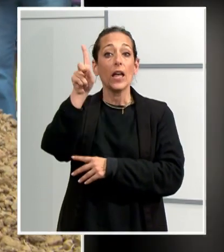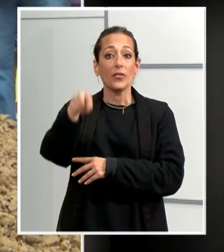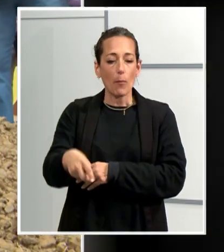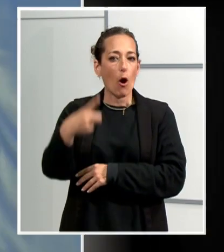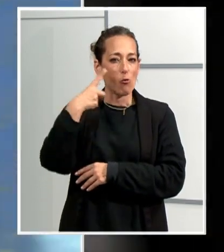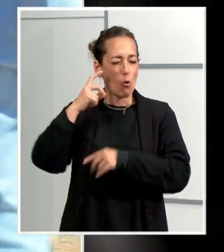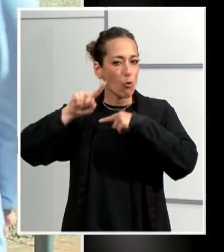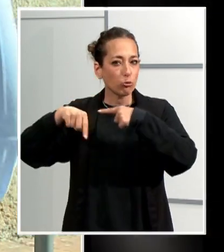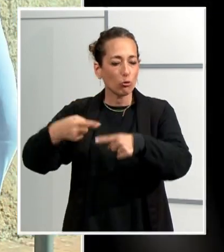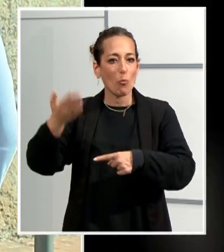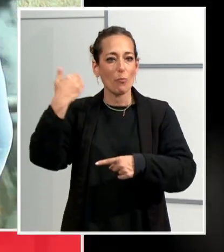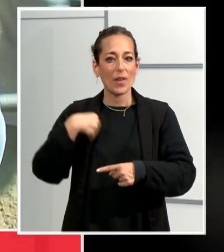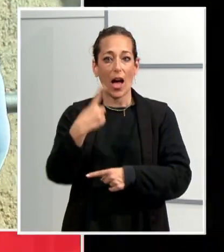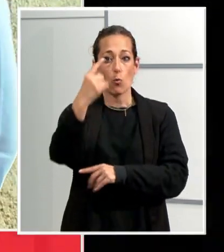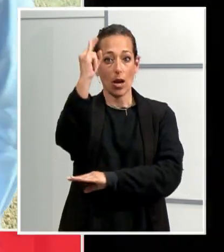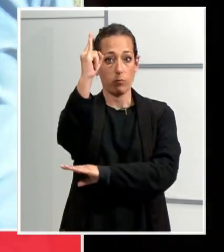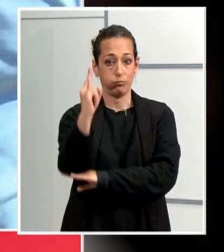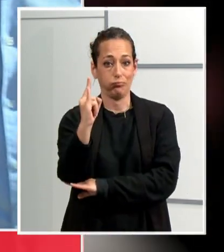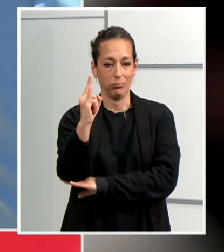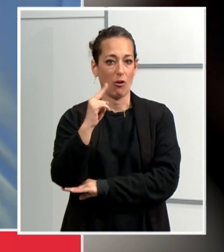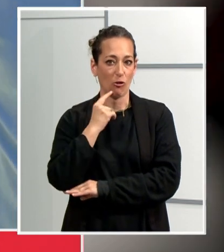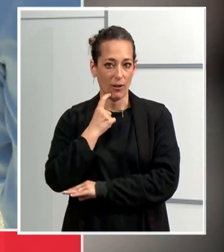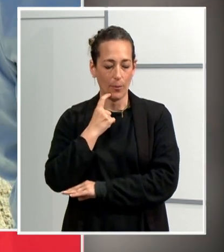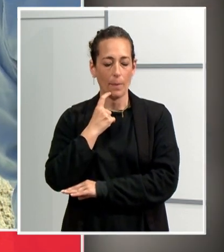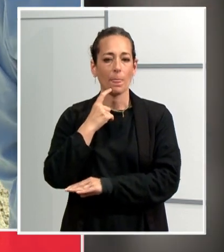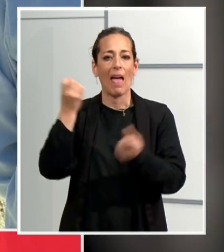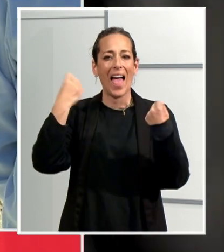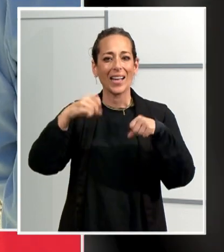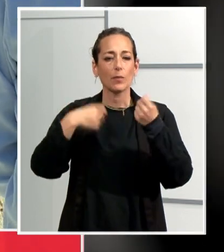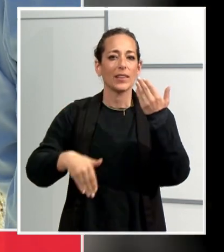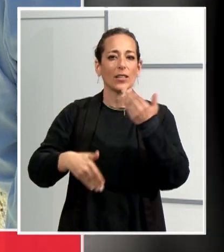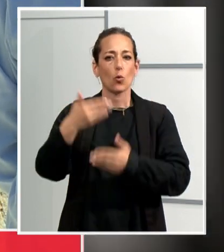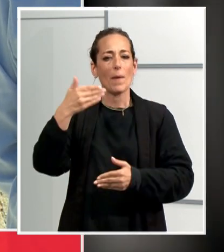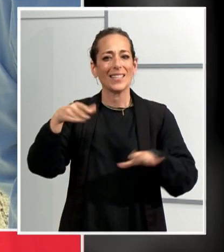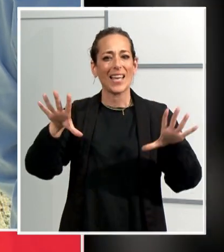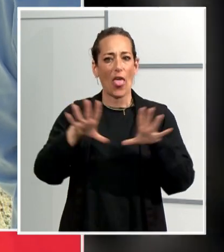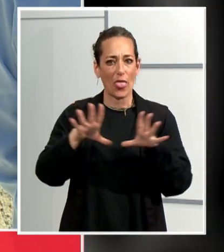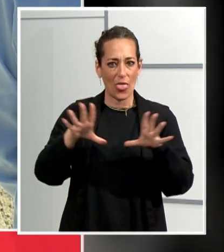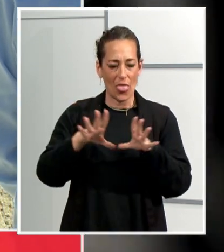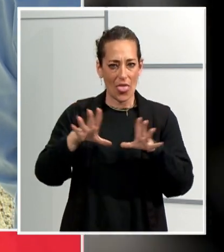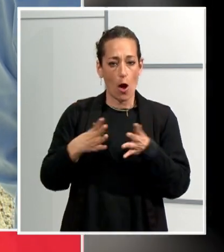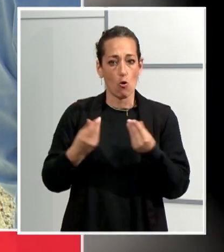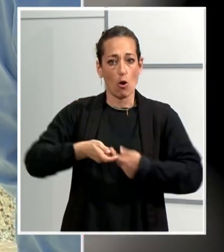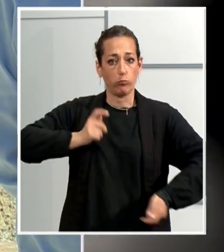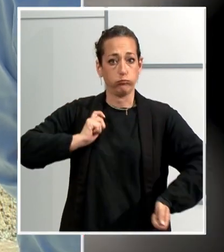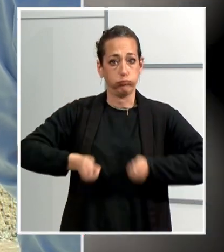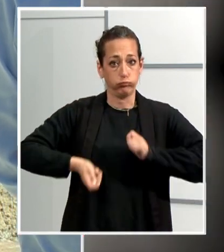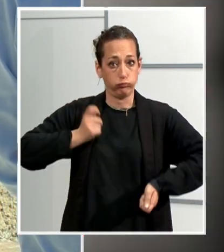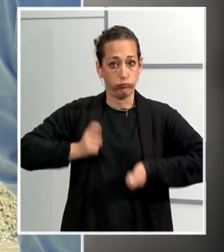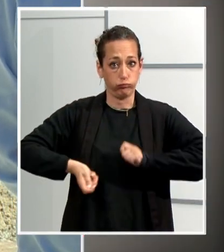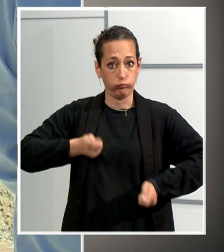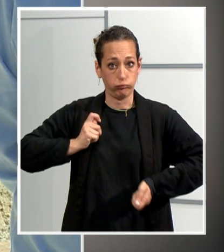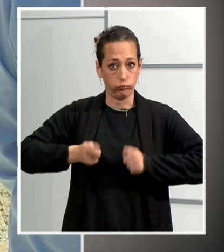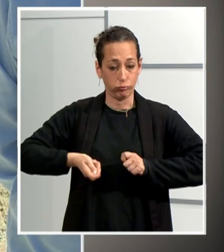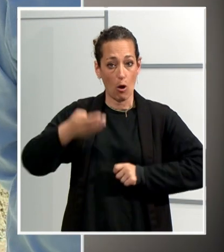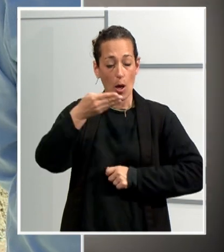d'una olivera. Les activitats s'iniciaran a les 10, amb una batucada itinerant a càrrec del grup Som Maurina i